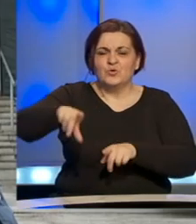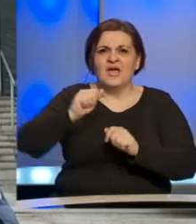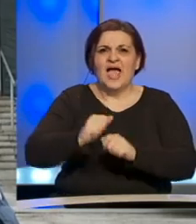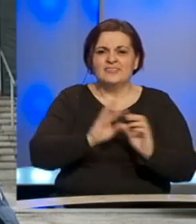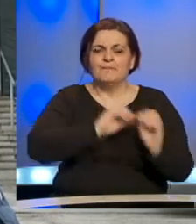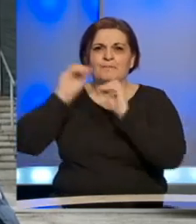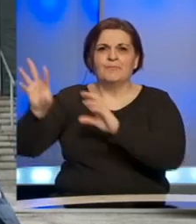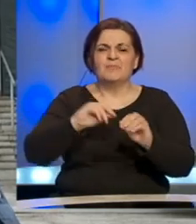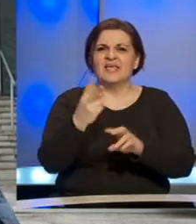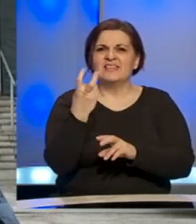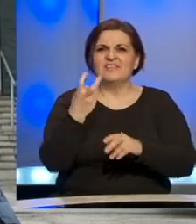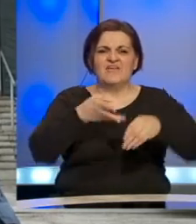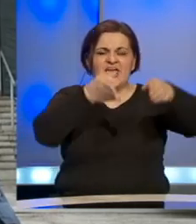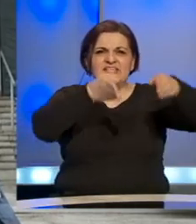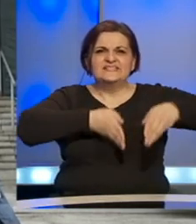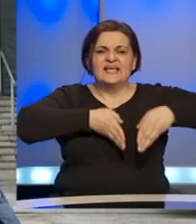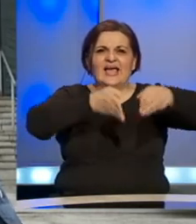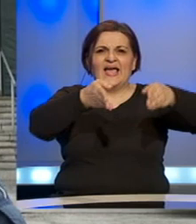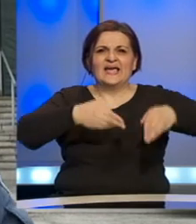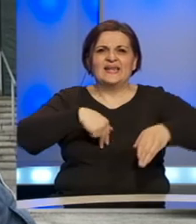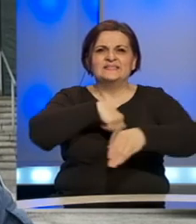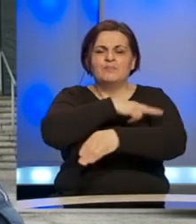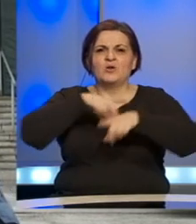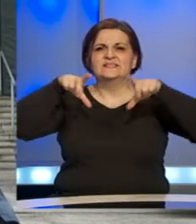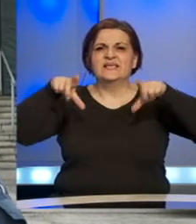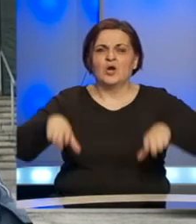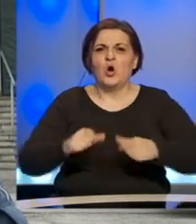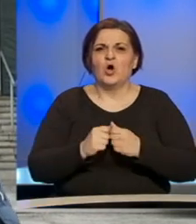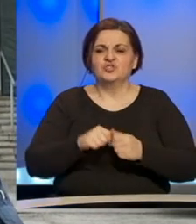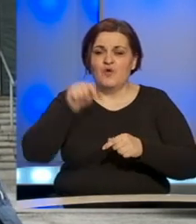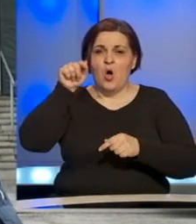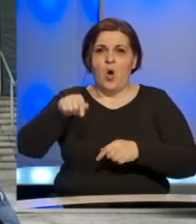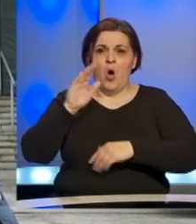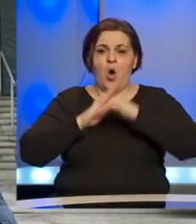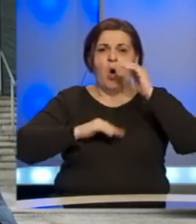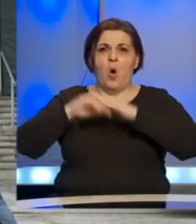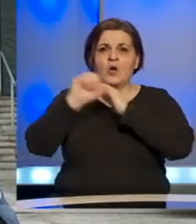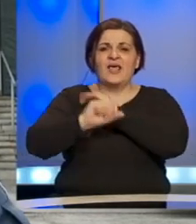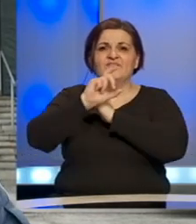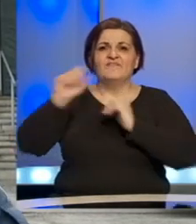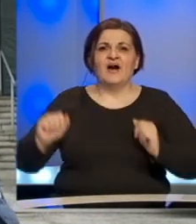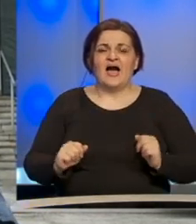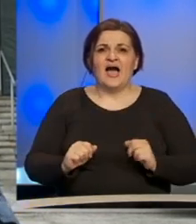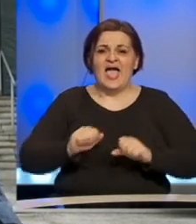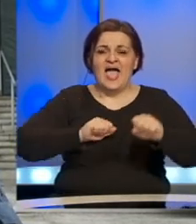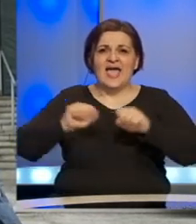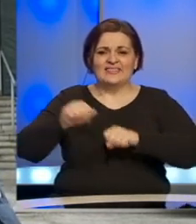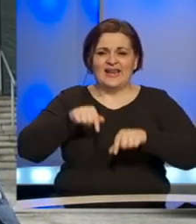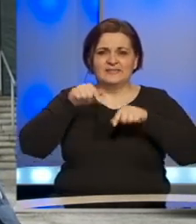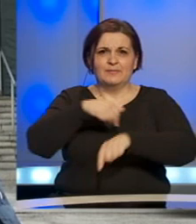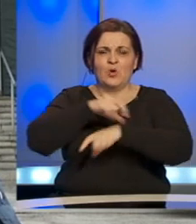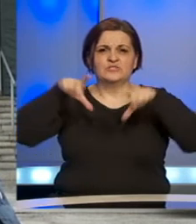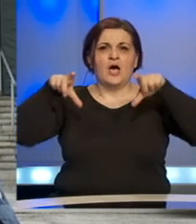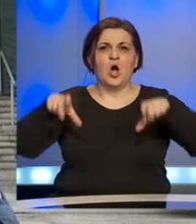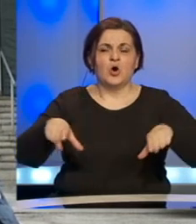premještanje oko 200 kreveta iz kliničkog centra univerziteta u Sarajevu ovdje na građevinski fakultet. Direktorca kliničkog centra